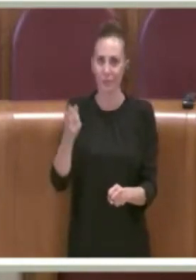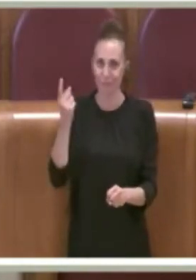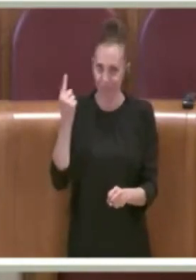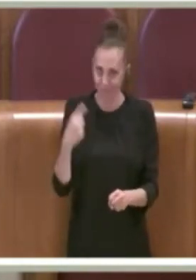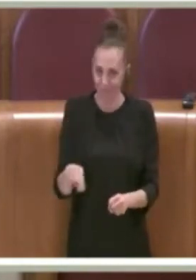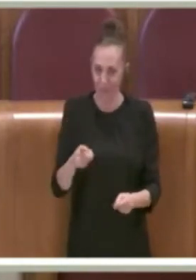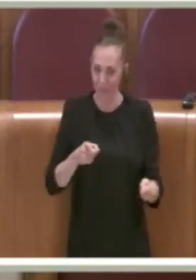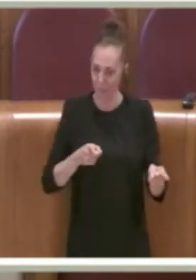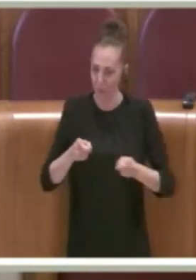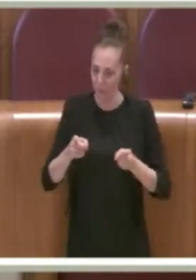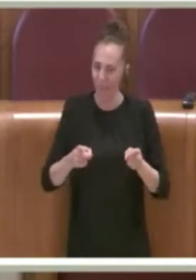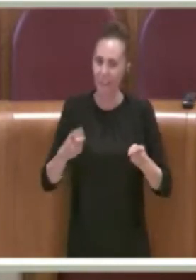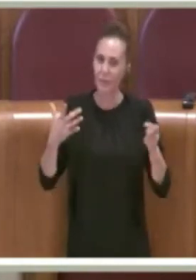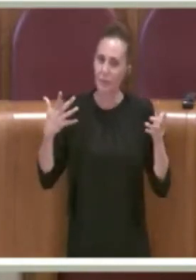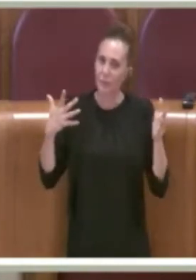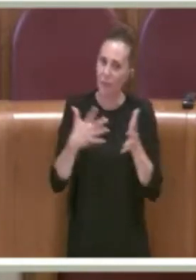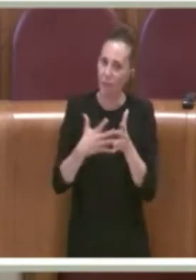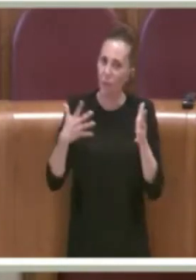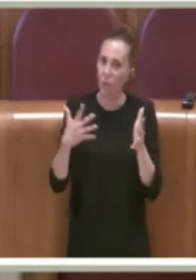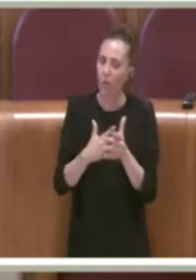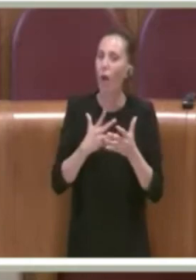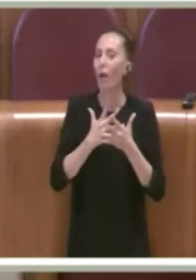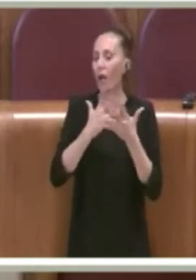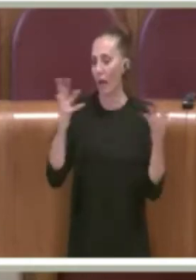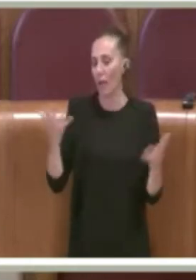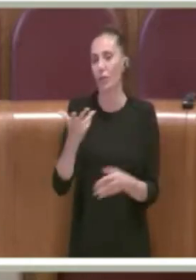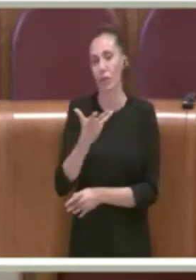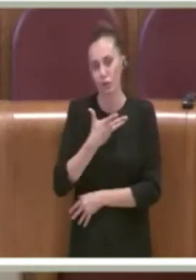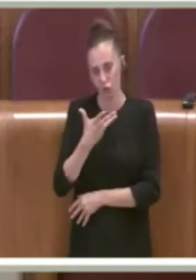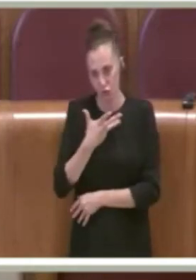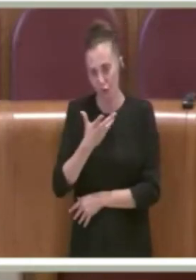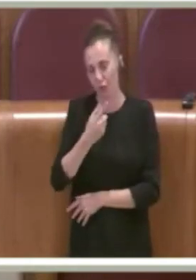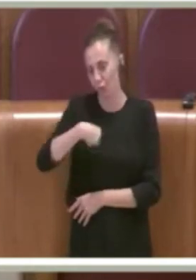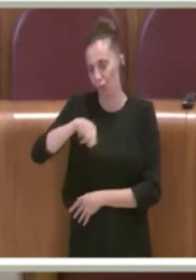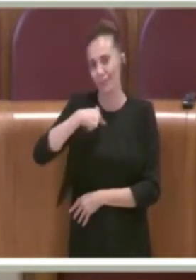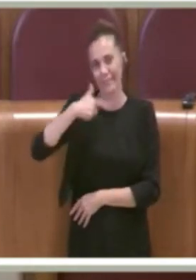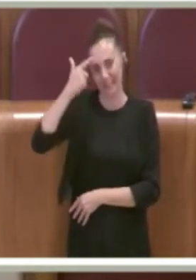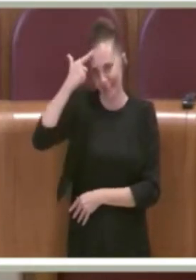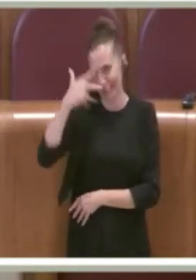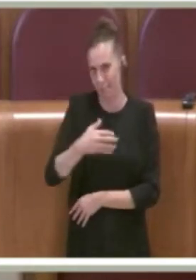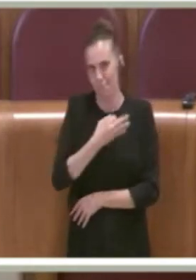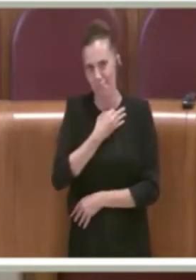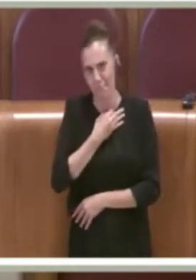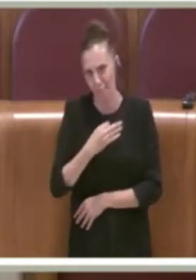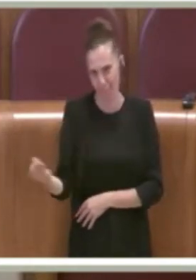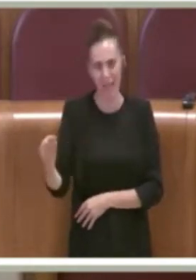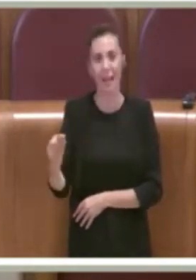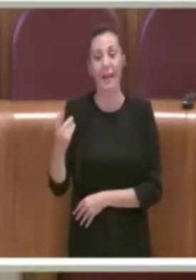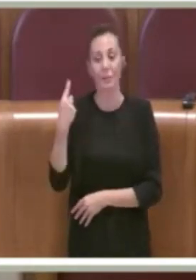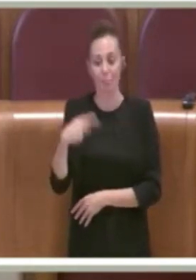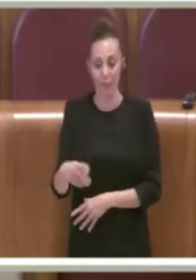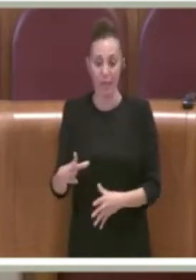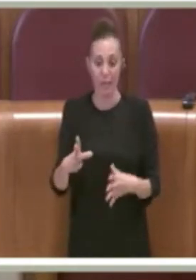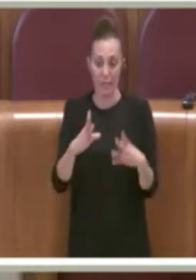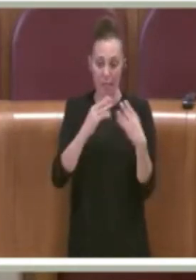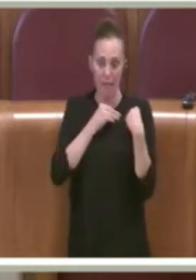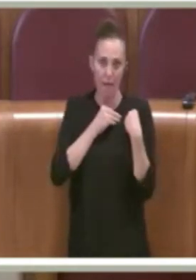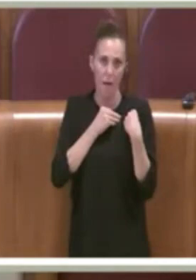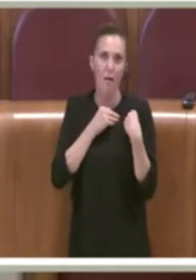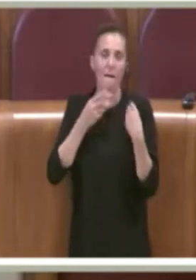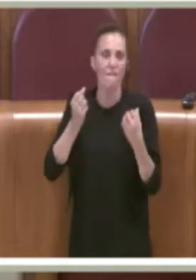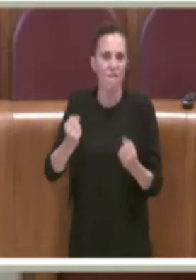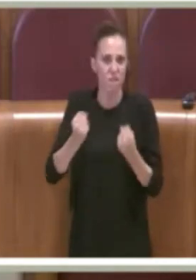difficoltà, lo sappiamo bene. Qui c'è una responsabilità molto forte della Regione,